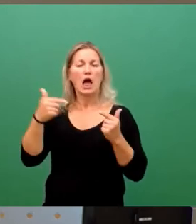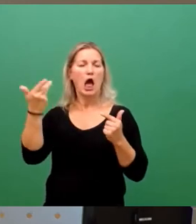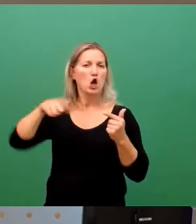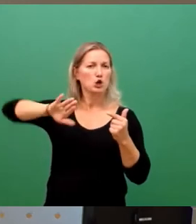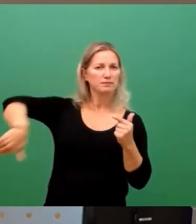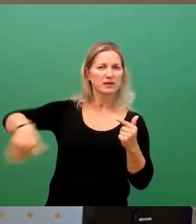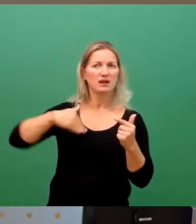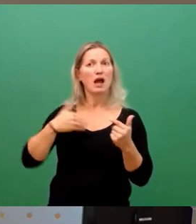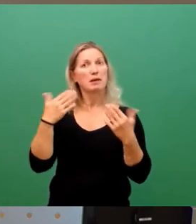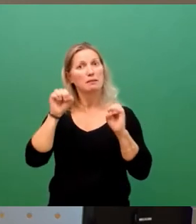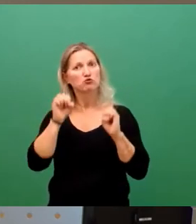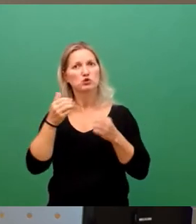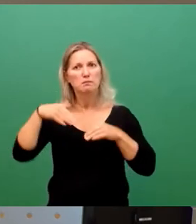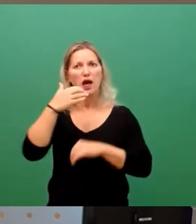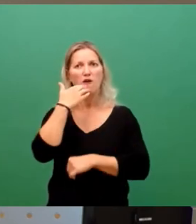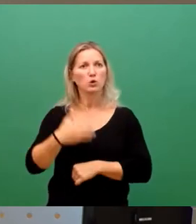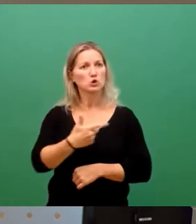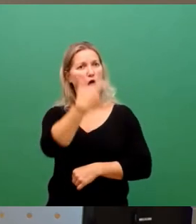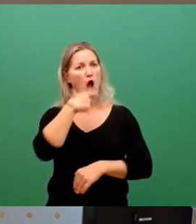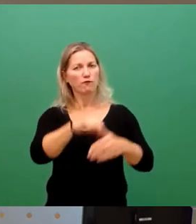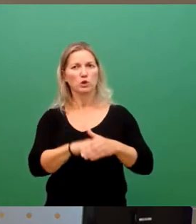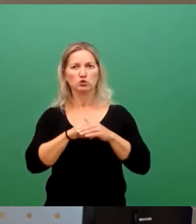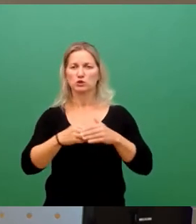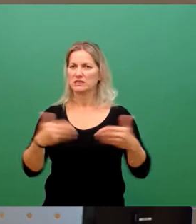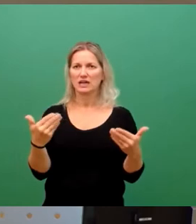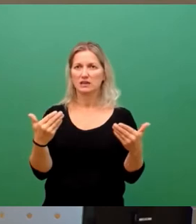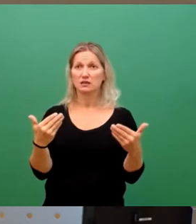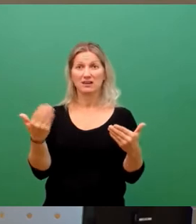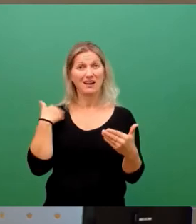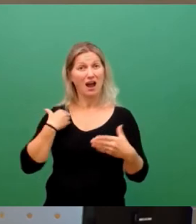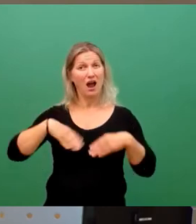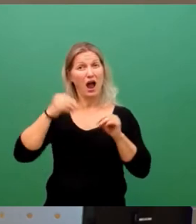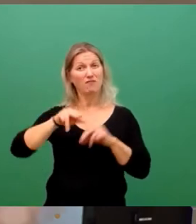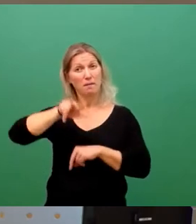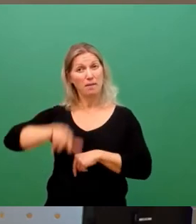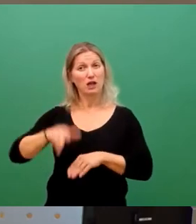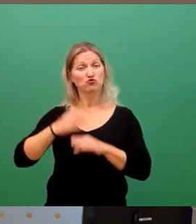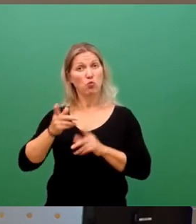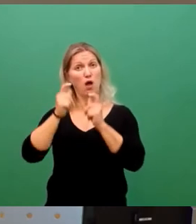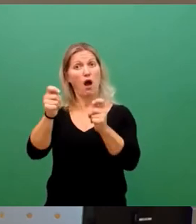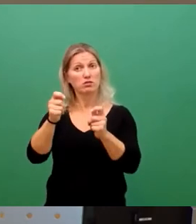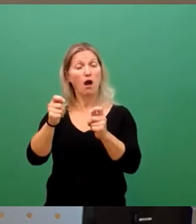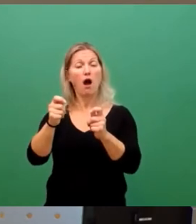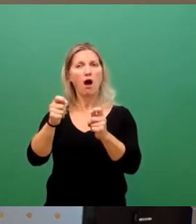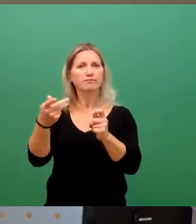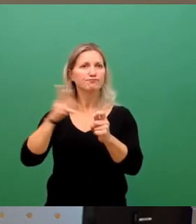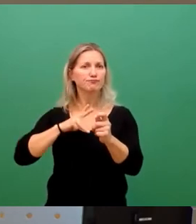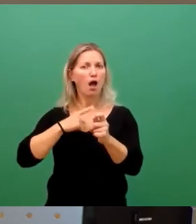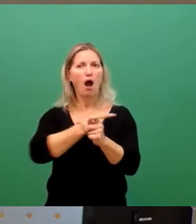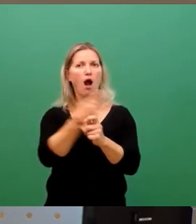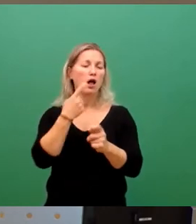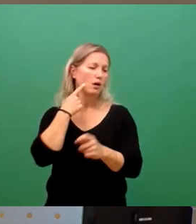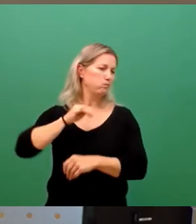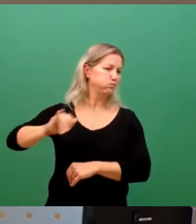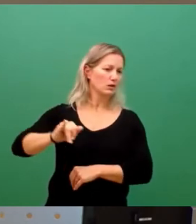unterstützen. Unsere Vorschläge liegen seit März als Antrag auf dem Tisch des Hauses, aber Sie alle ignorieren sie. Man gewinnt